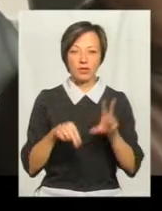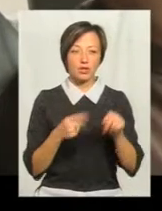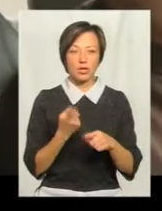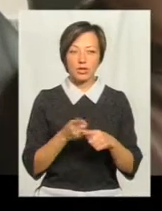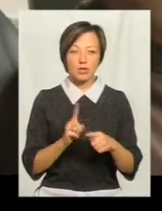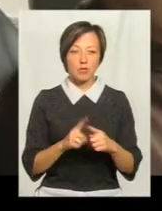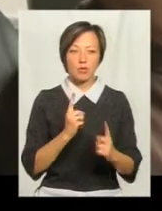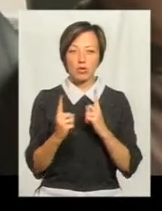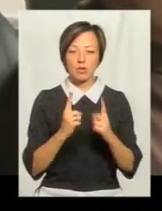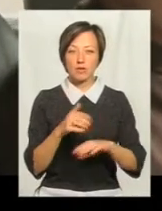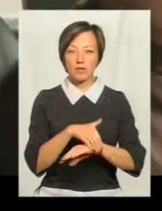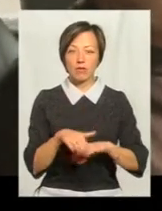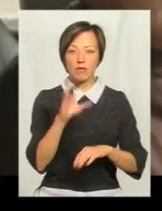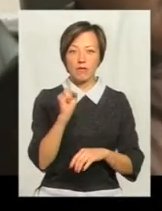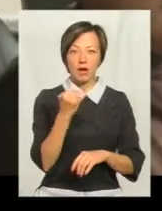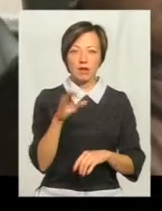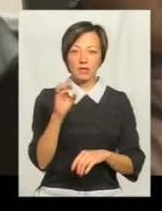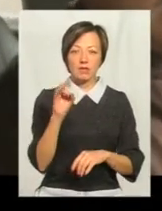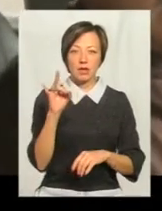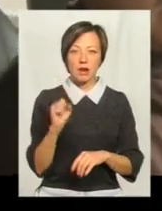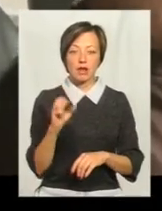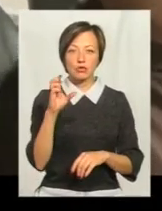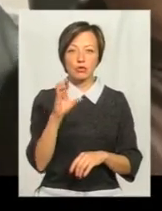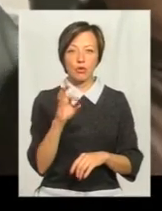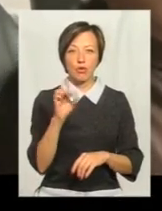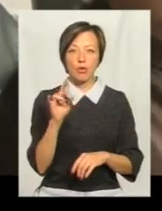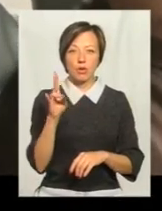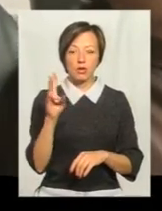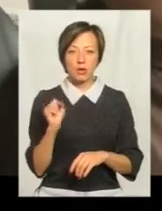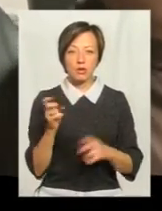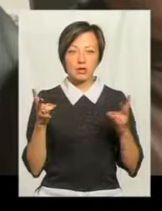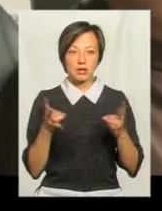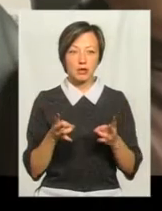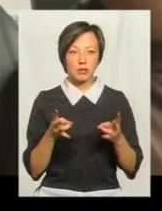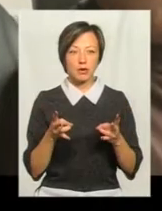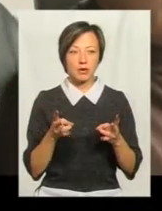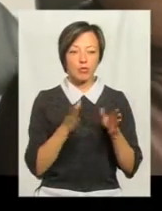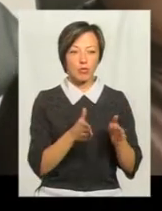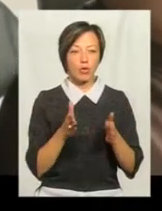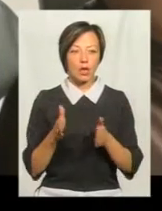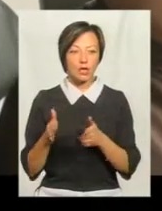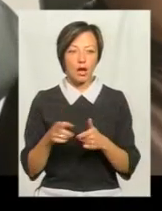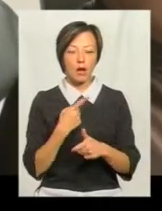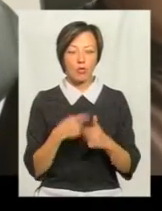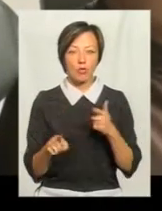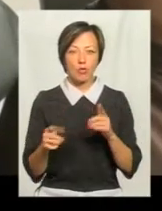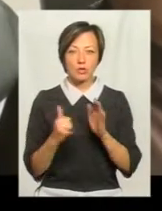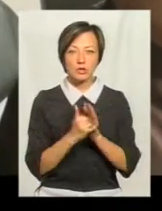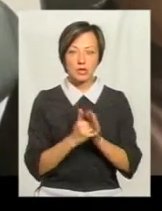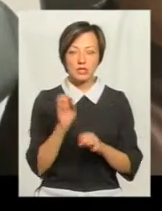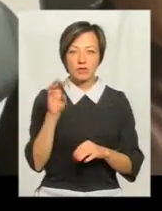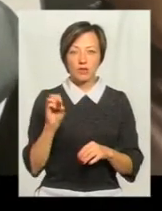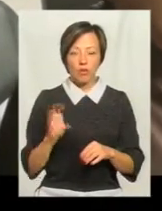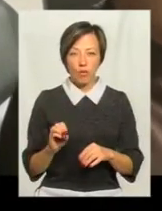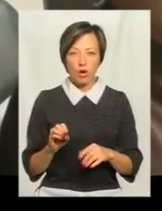проїзд вулиці Вайстера і Соборної треба там упорядочити. Або поставити світлофор,